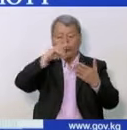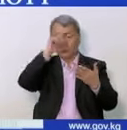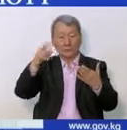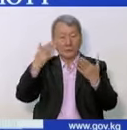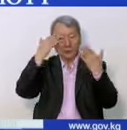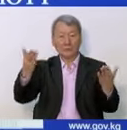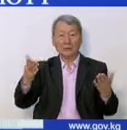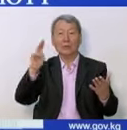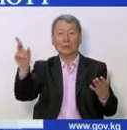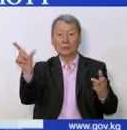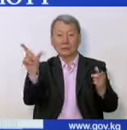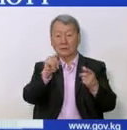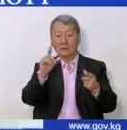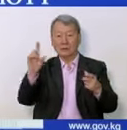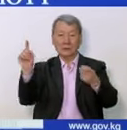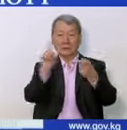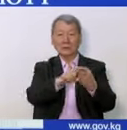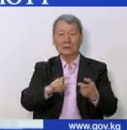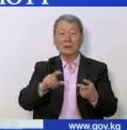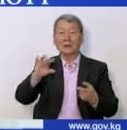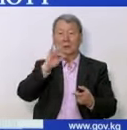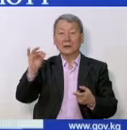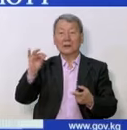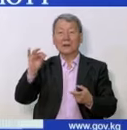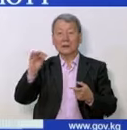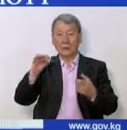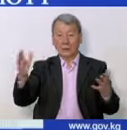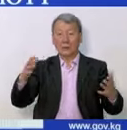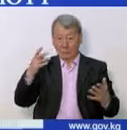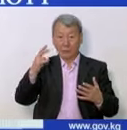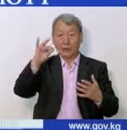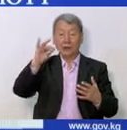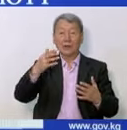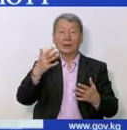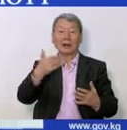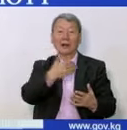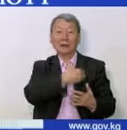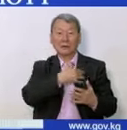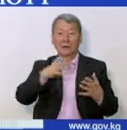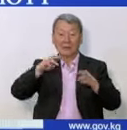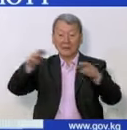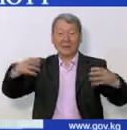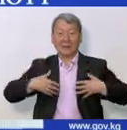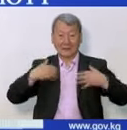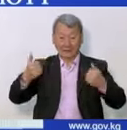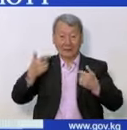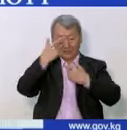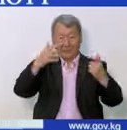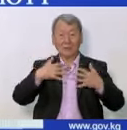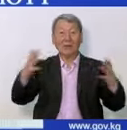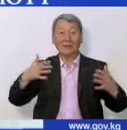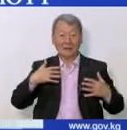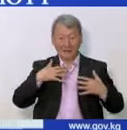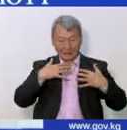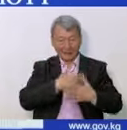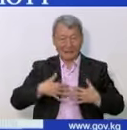И с большим прискорбием МИЗДРАФ информирует, что за прошедшие